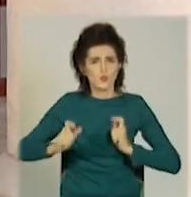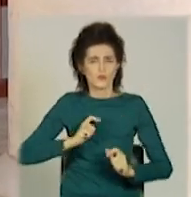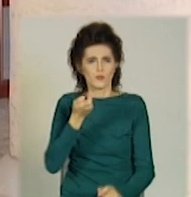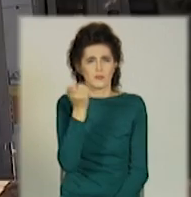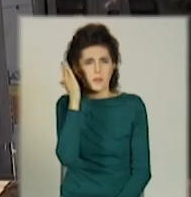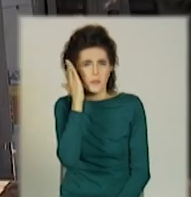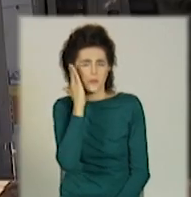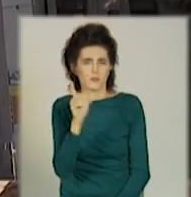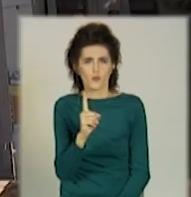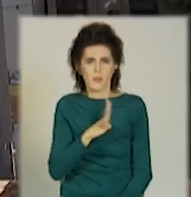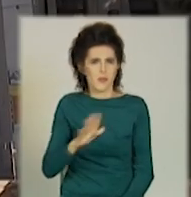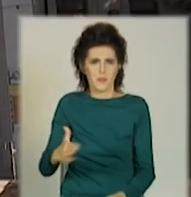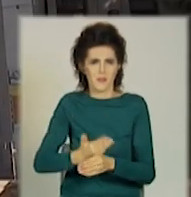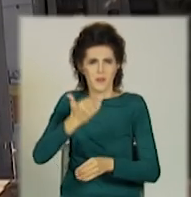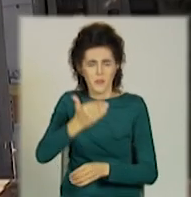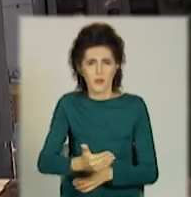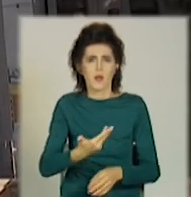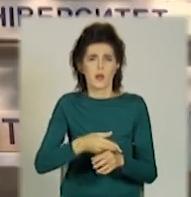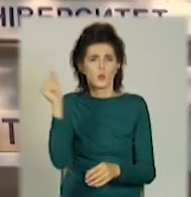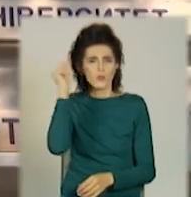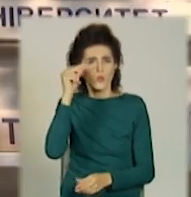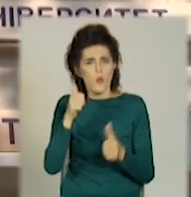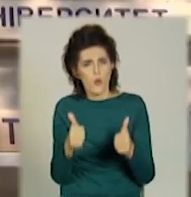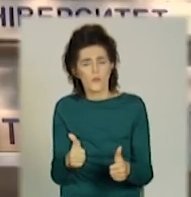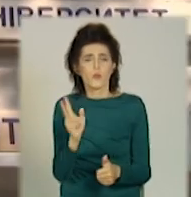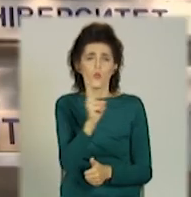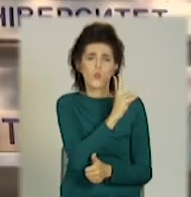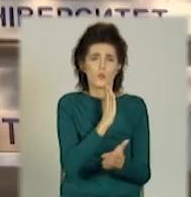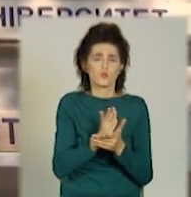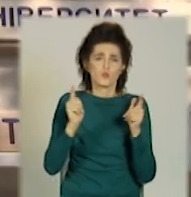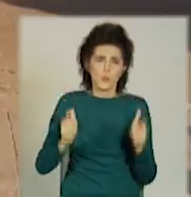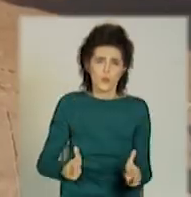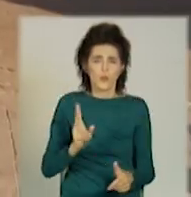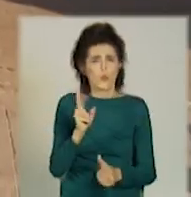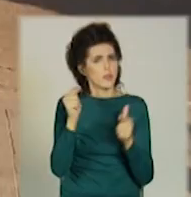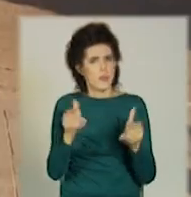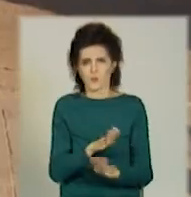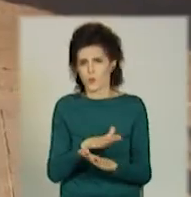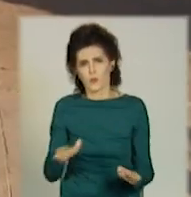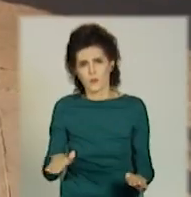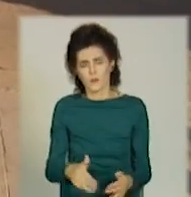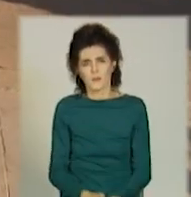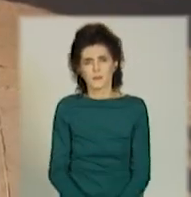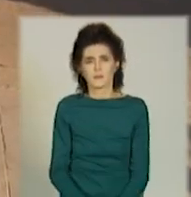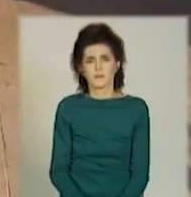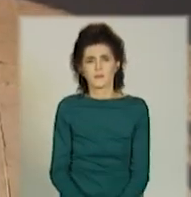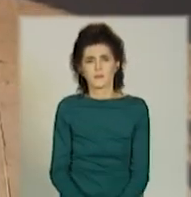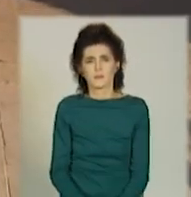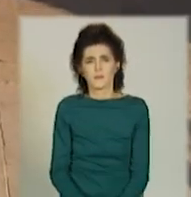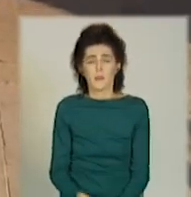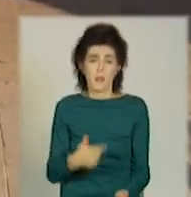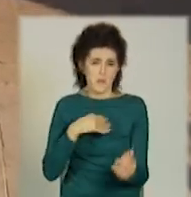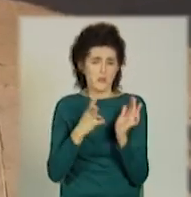заняття і краще вчитимуться. Дехто з ним погоджується, інші – ні. В дев'ять можна поспати